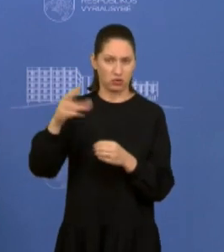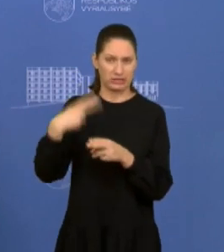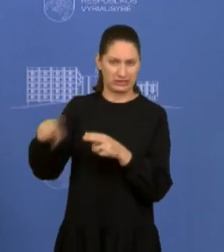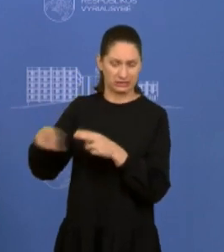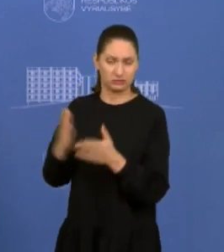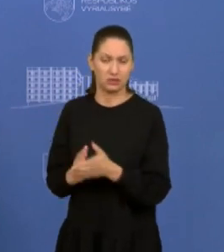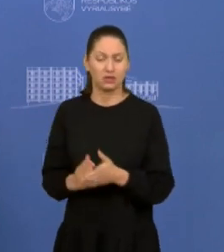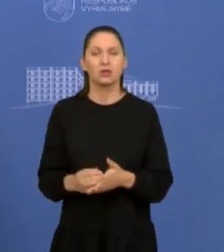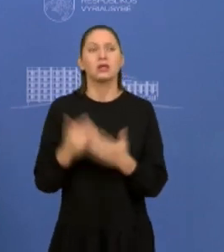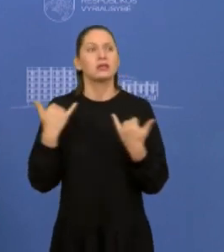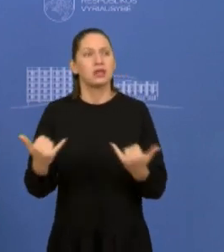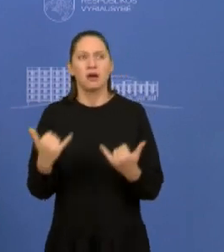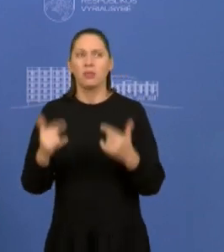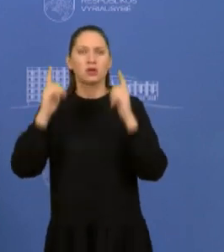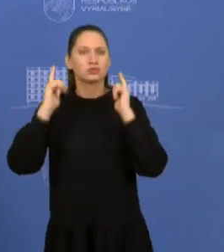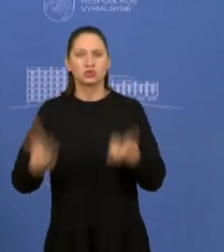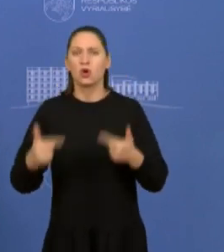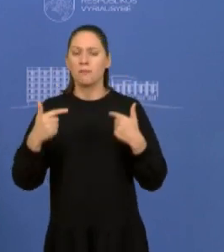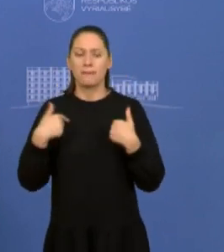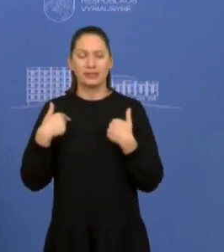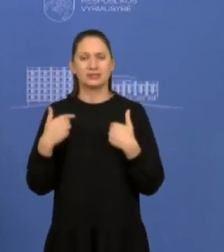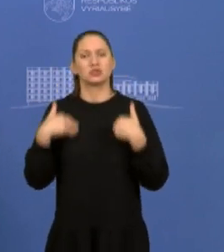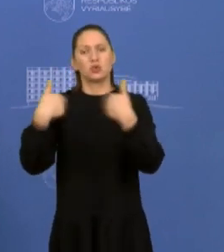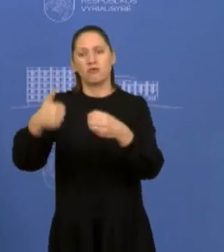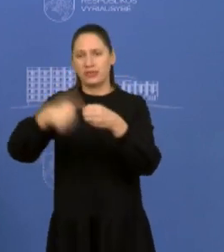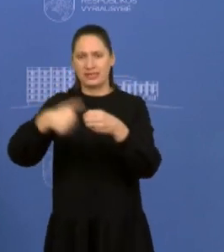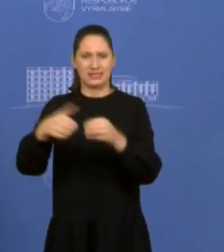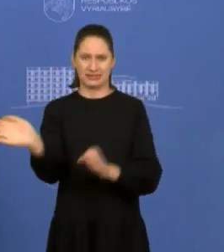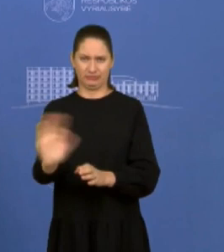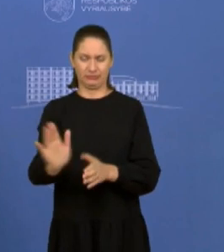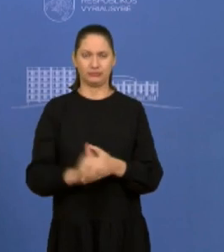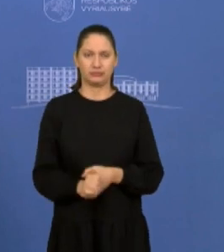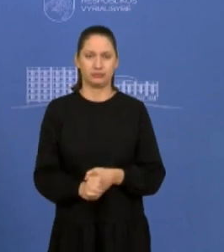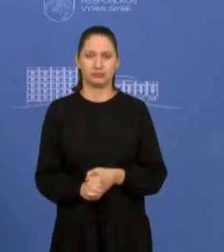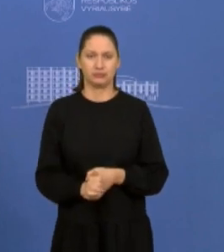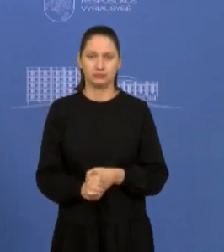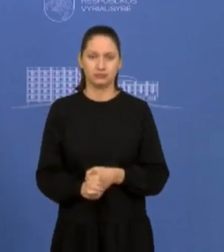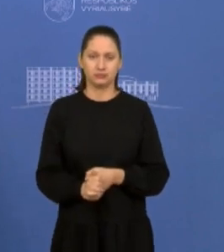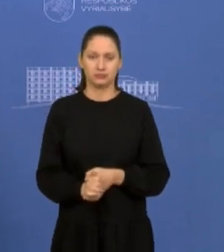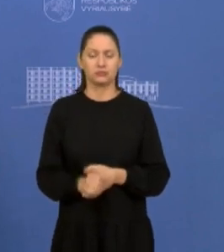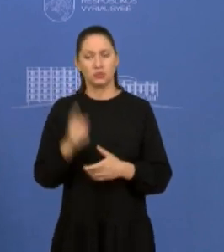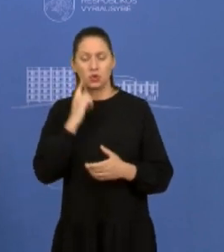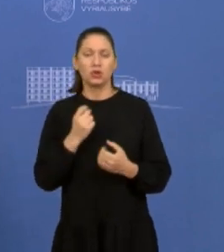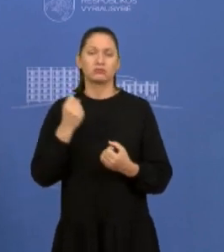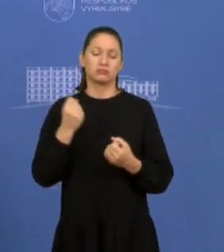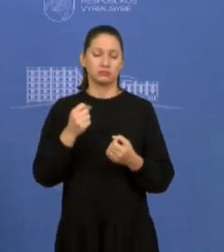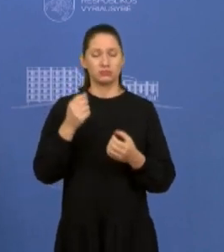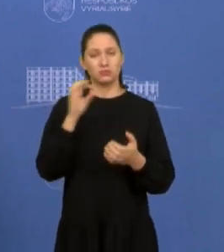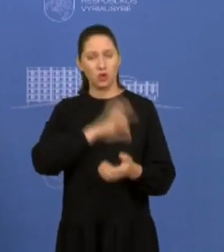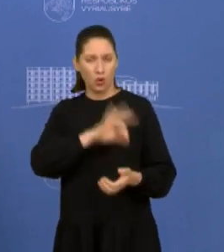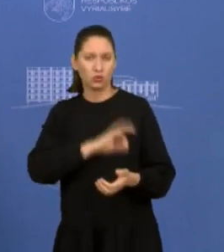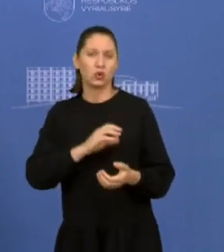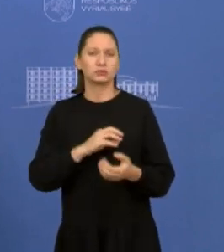dizelinį automobilį vis mažiau turėtų mažėti. Ir vis mes turėtume meiti į švaresnį kūrą, kol